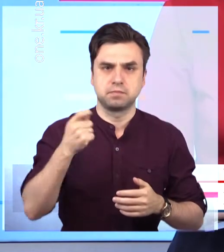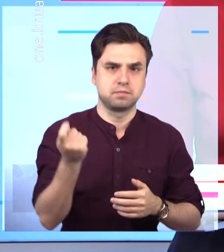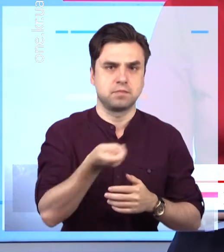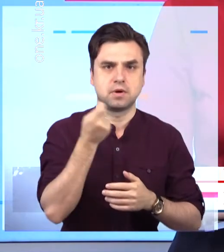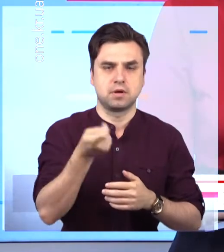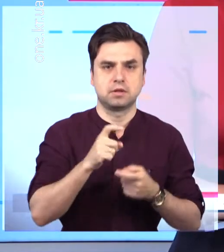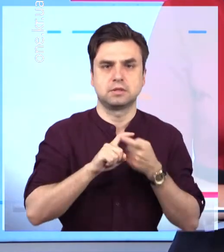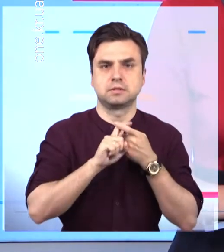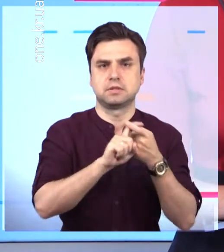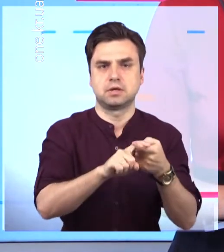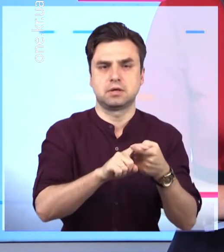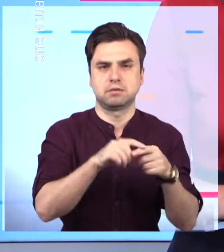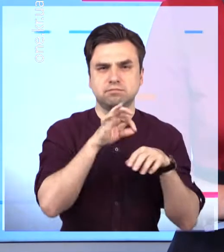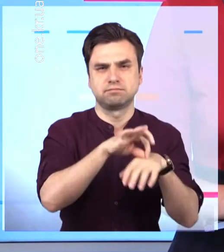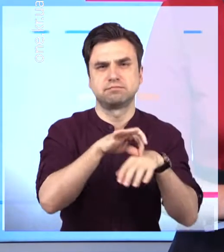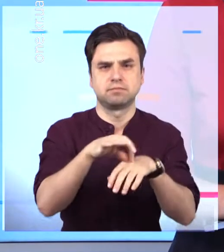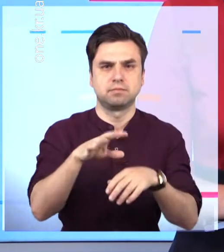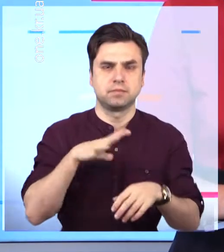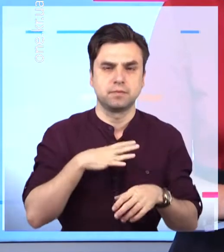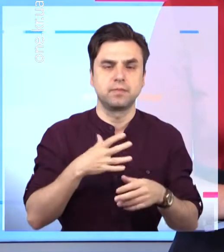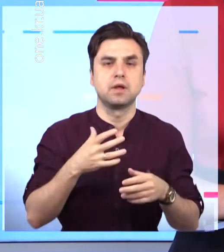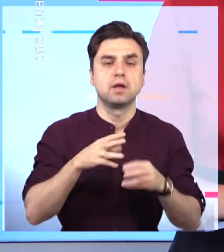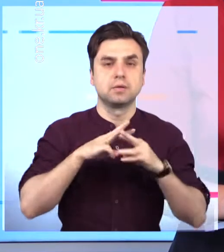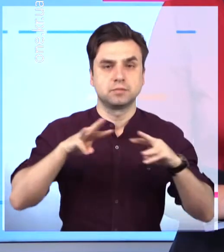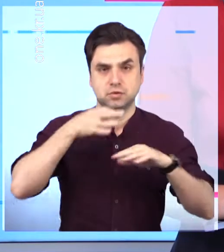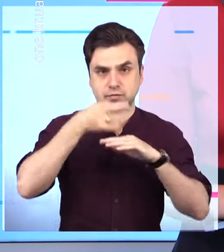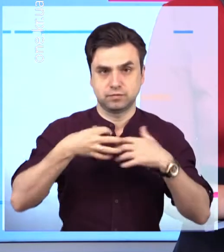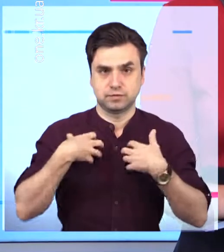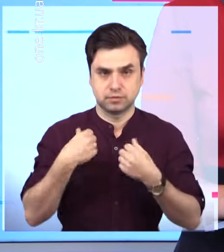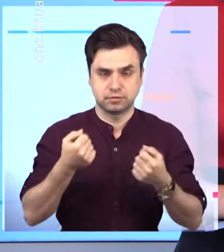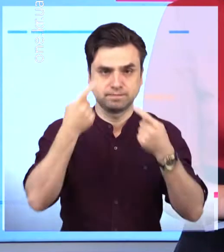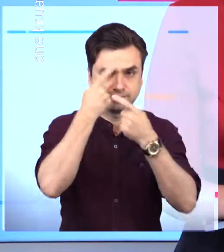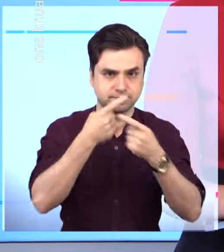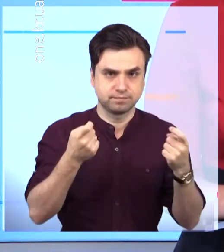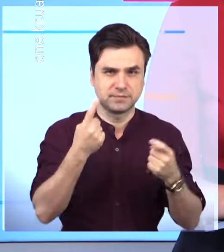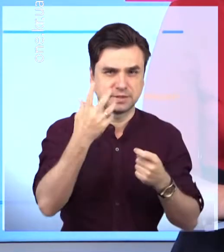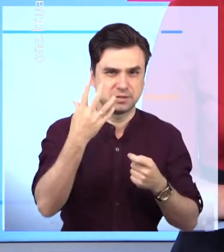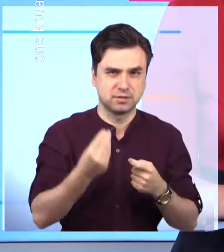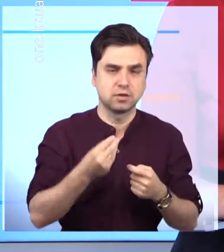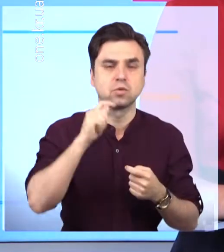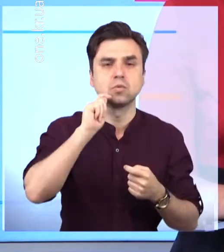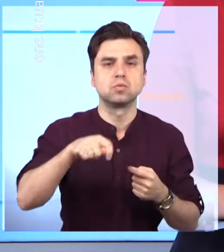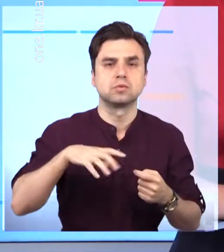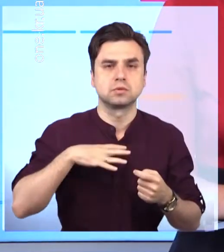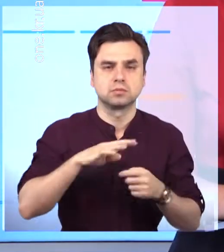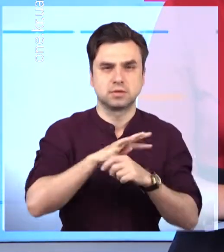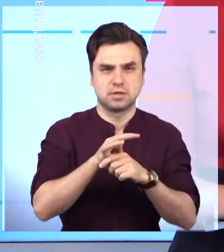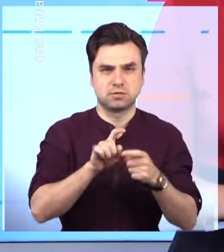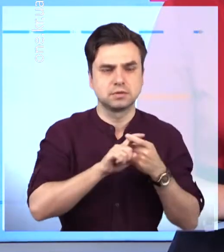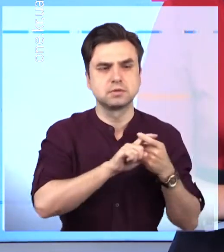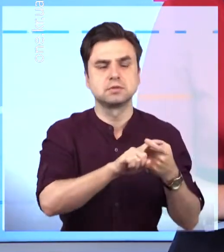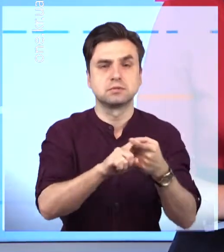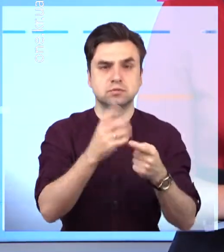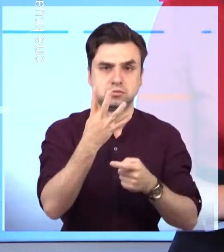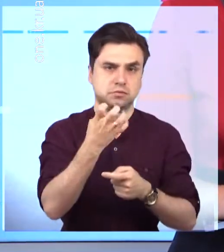показник добової захворюваності з початку року. За інформацією Міністерства охорони здоров'я, за попередні 24 години в Україні на